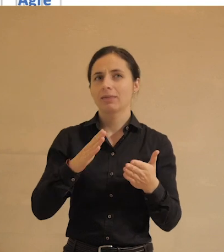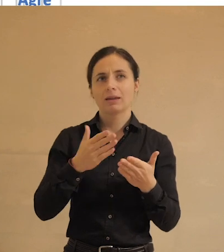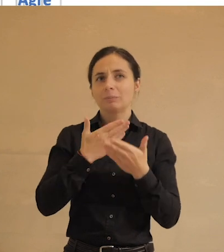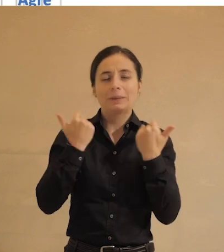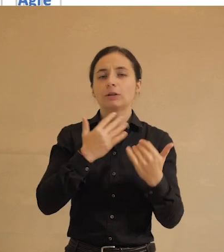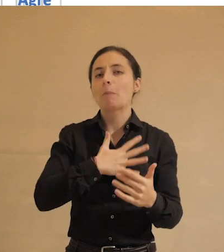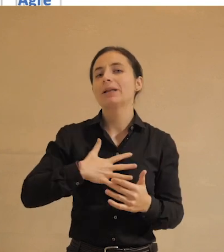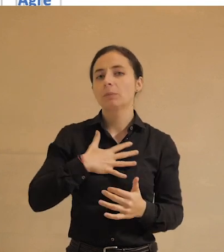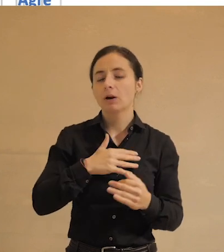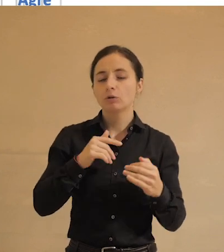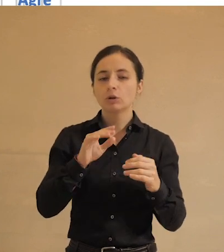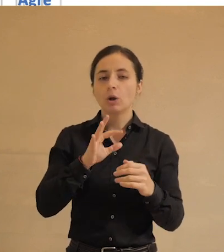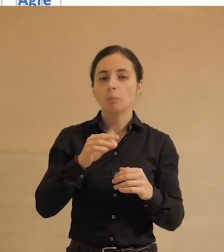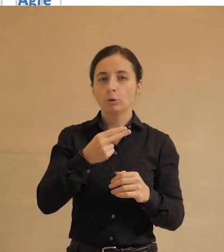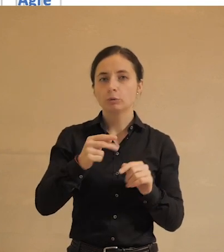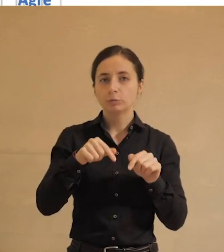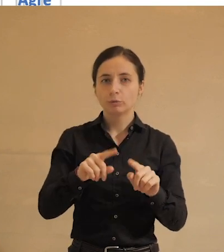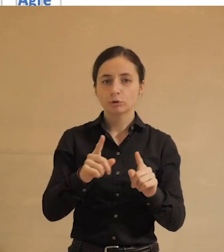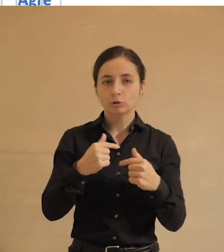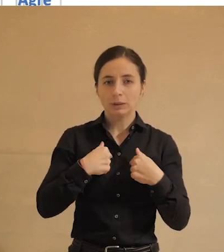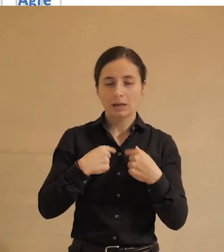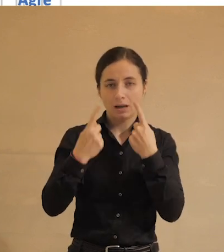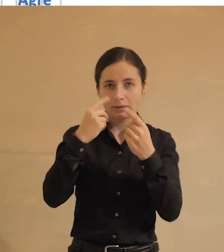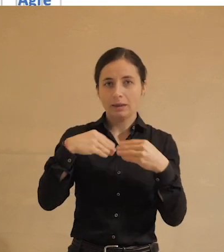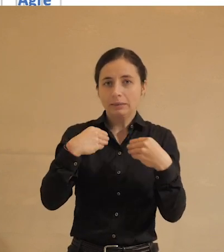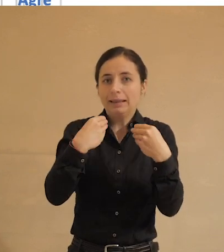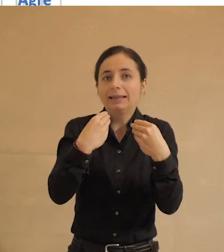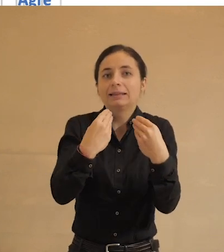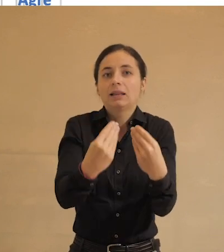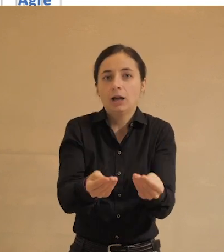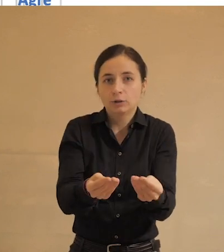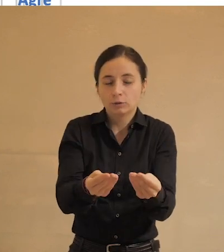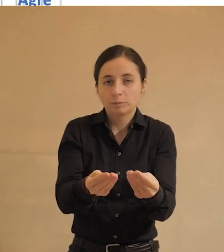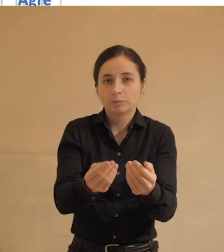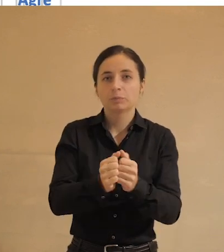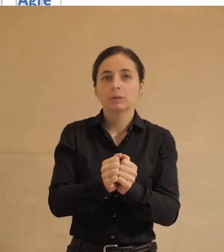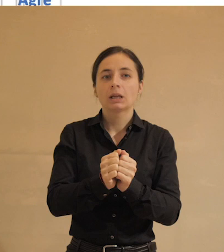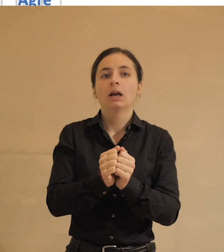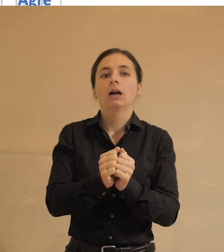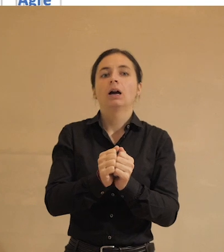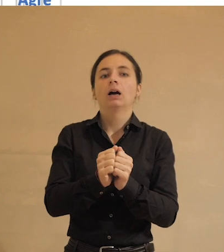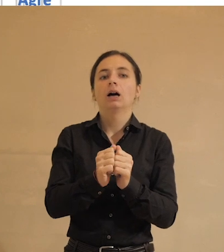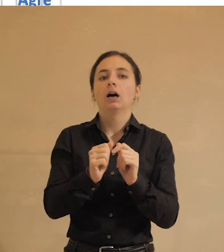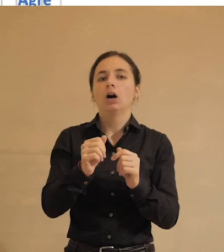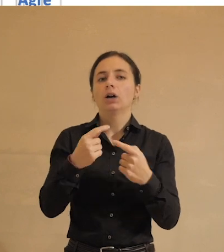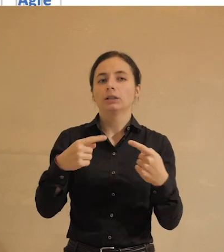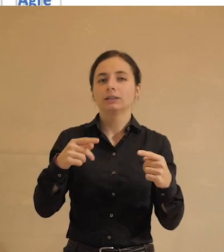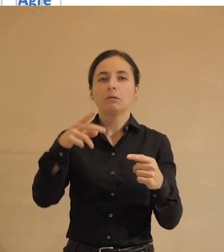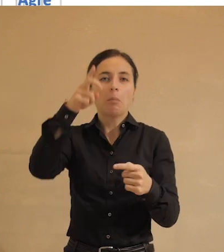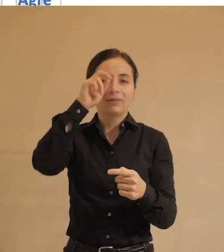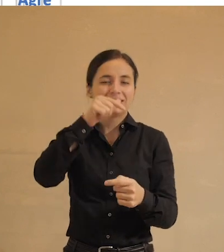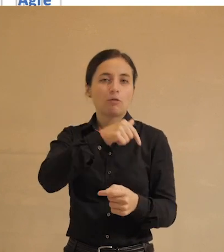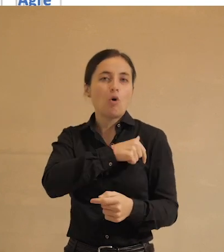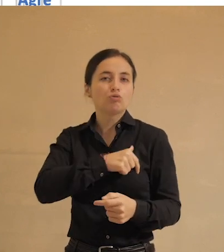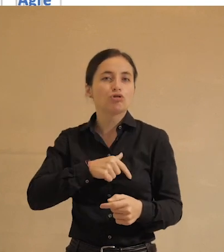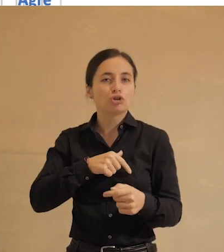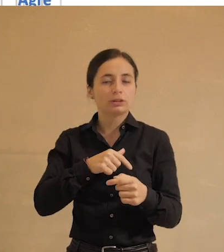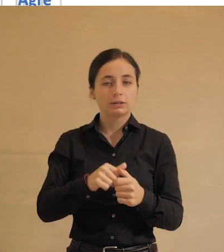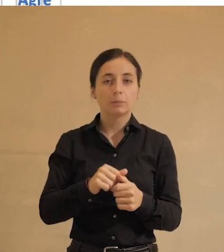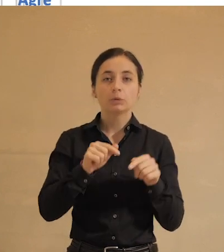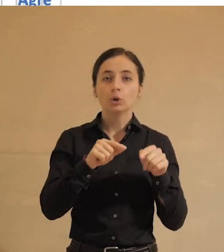того, что я свои данные даю правительственным учреждениям. Значит, тут